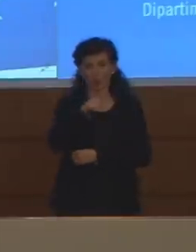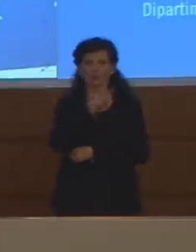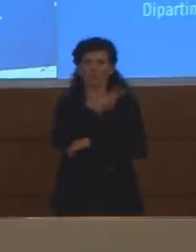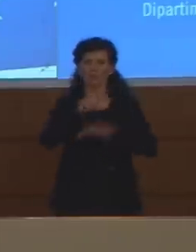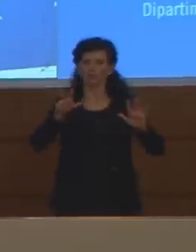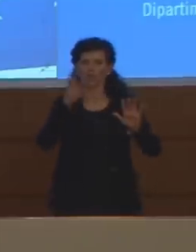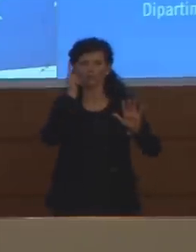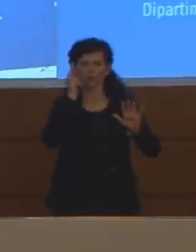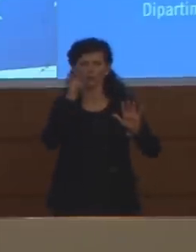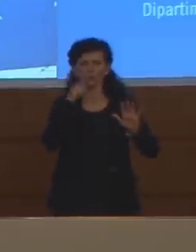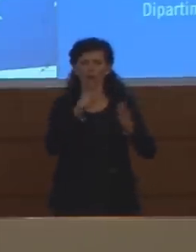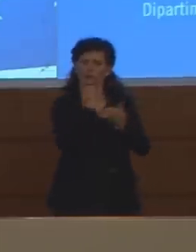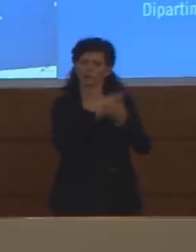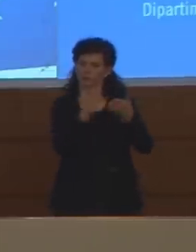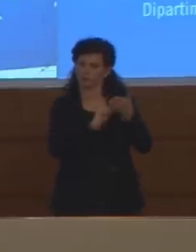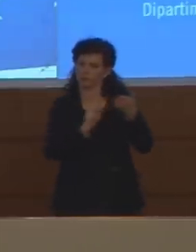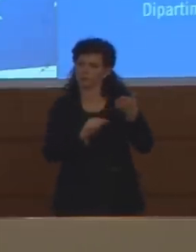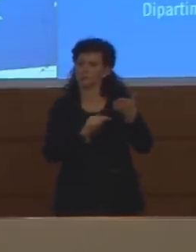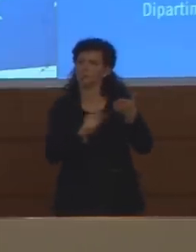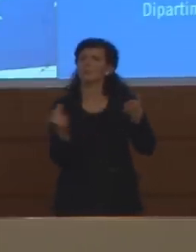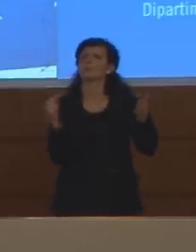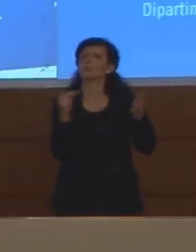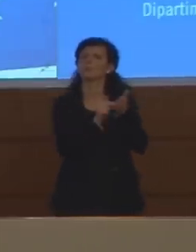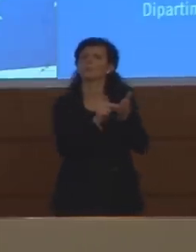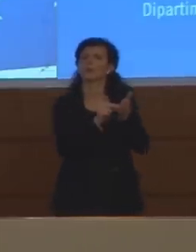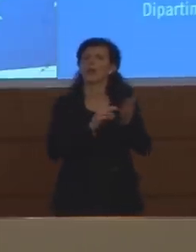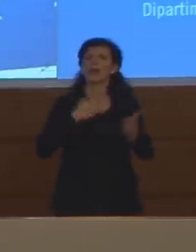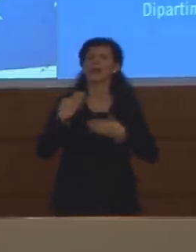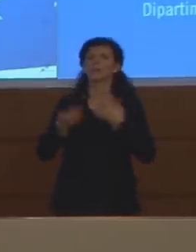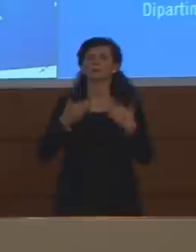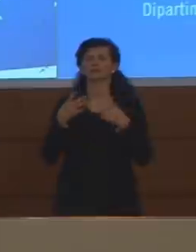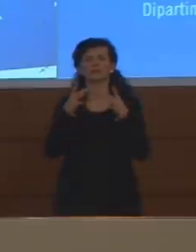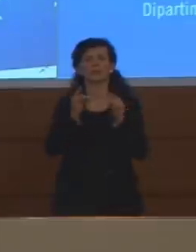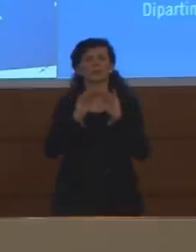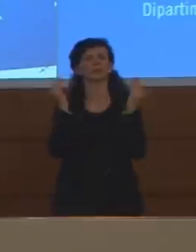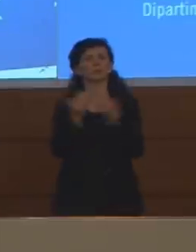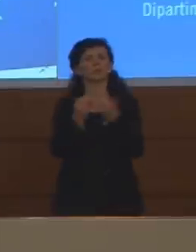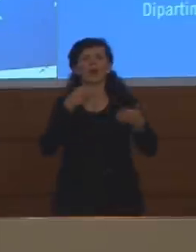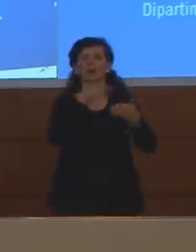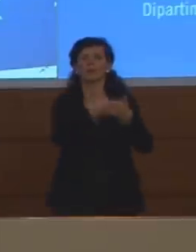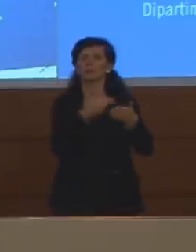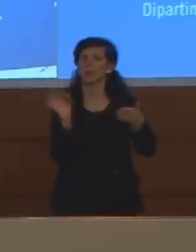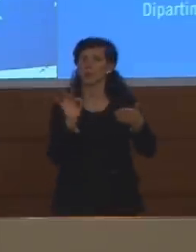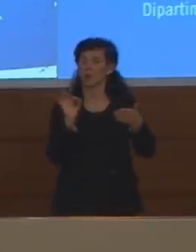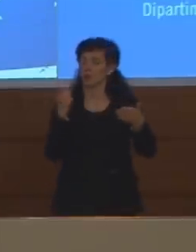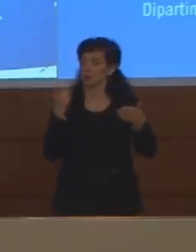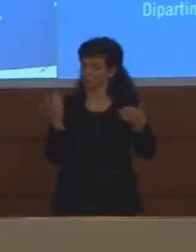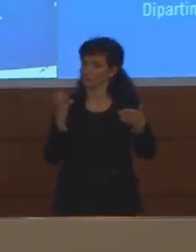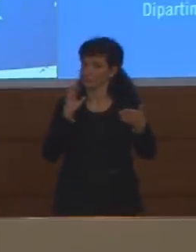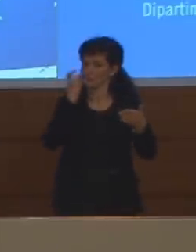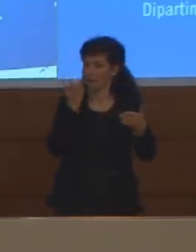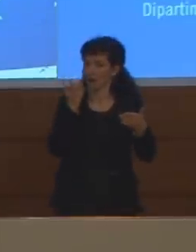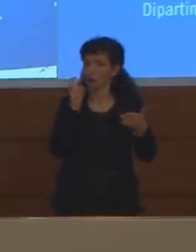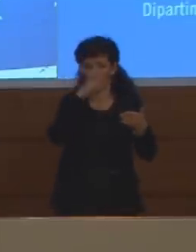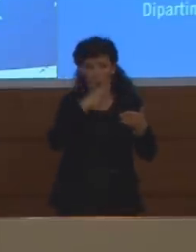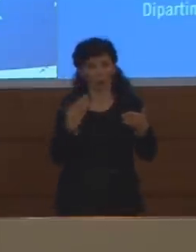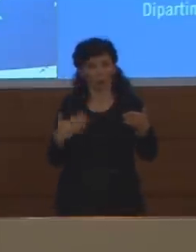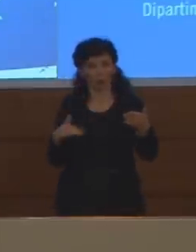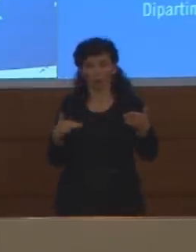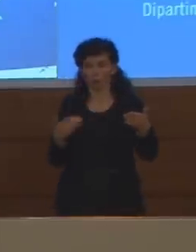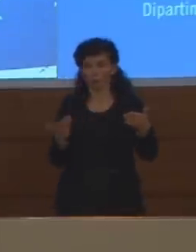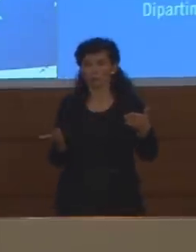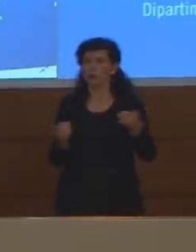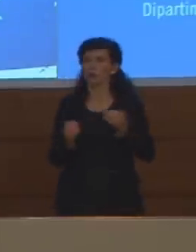non c'era una parola di riferimento alla emergenza pandemia molto curioso questa mattina delle gentili colleghe